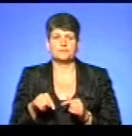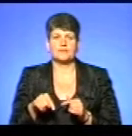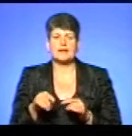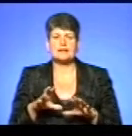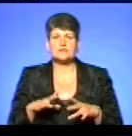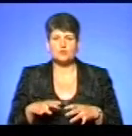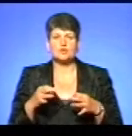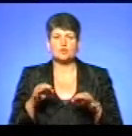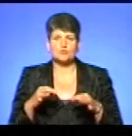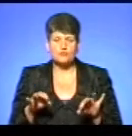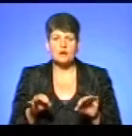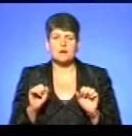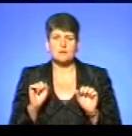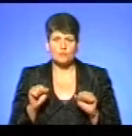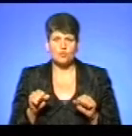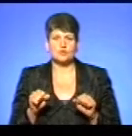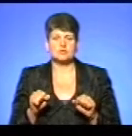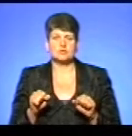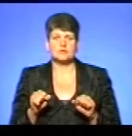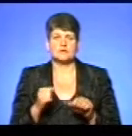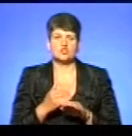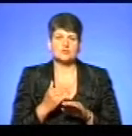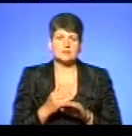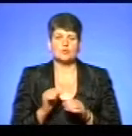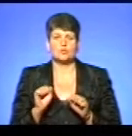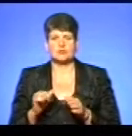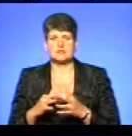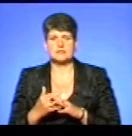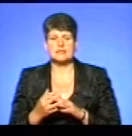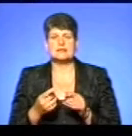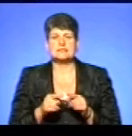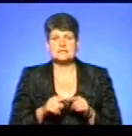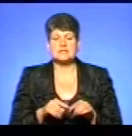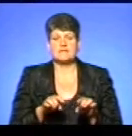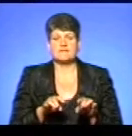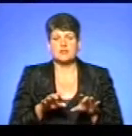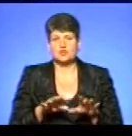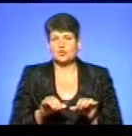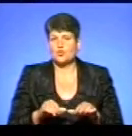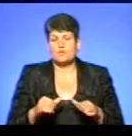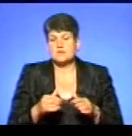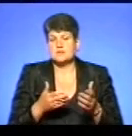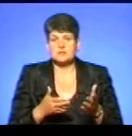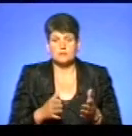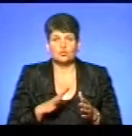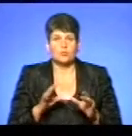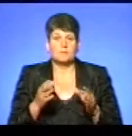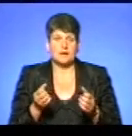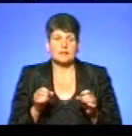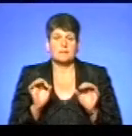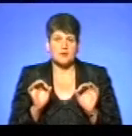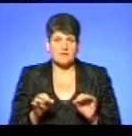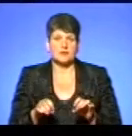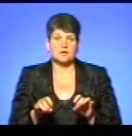Інструкція дозволяє, можна на цілий населенний пункт, можна на частину. Це рішає Державна надзвичайна і протипів Сутища в комісії. Я вважаю, що було прийнято правильне рішення,